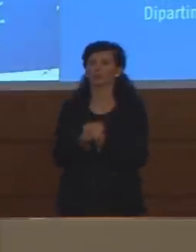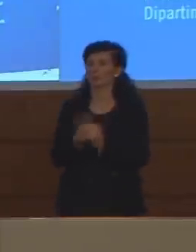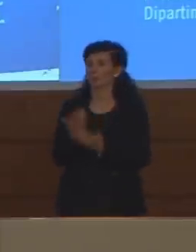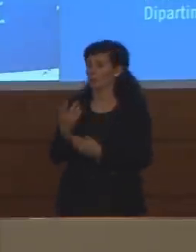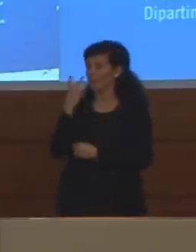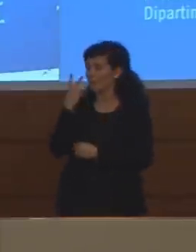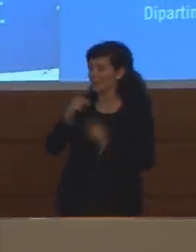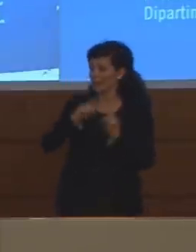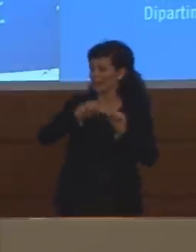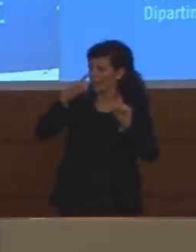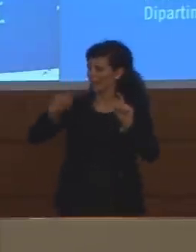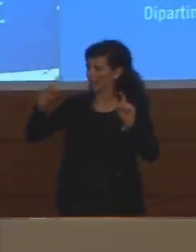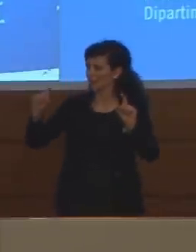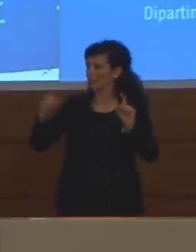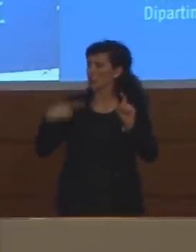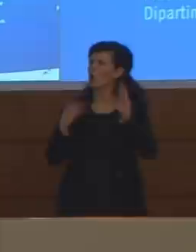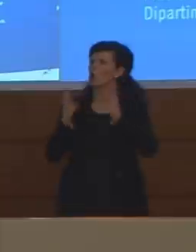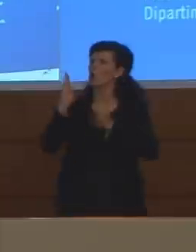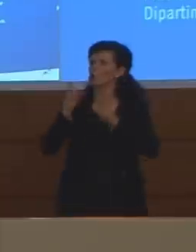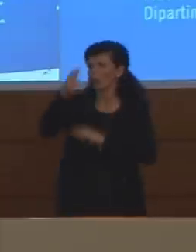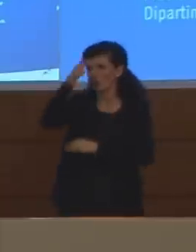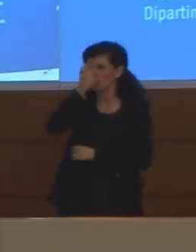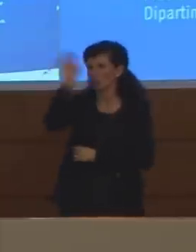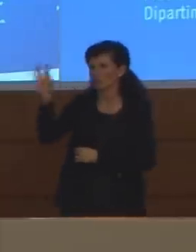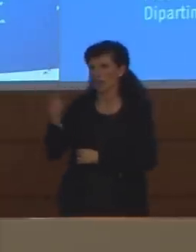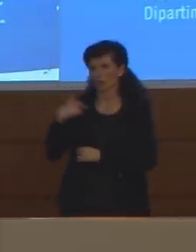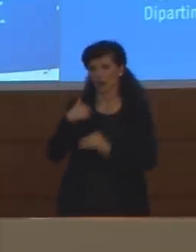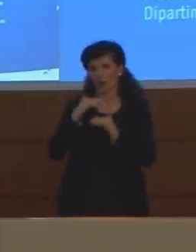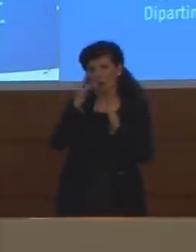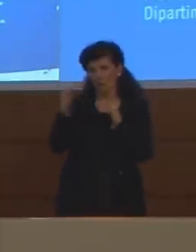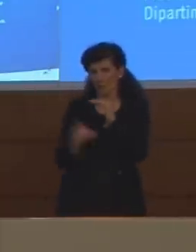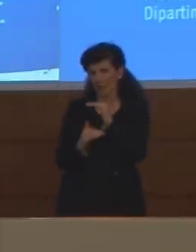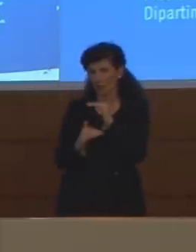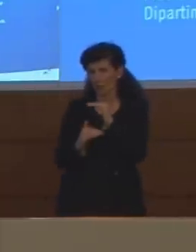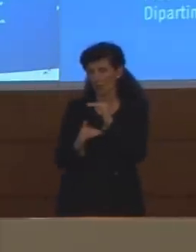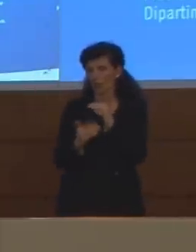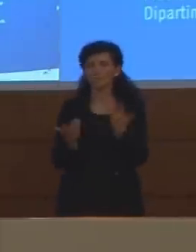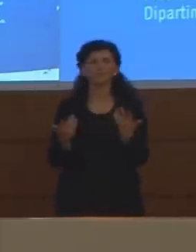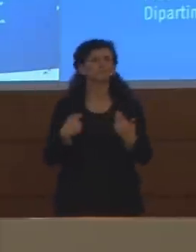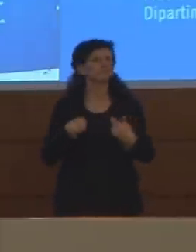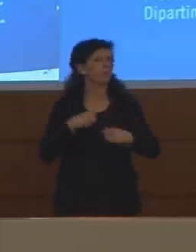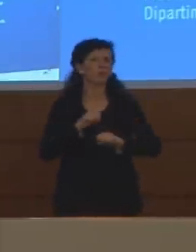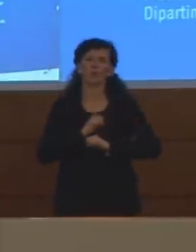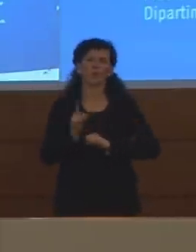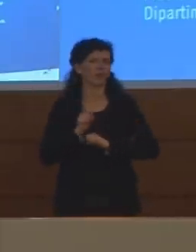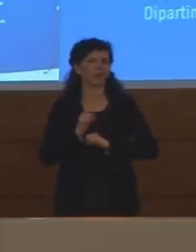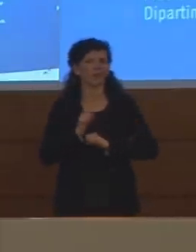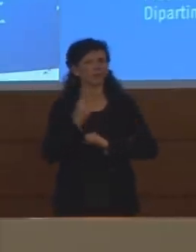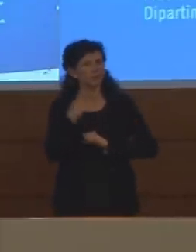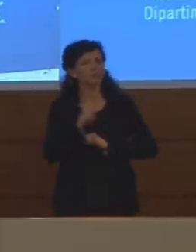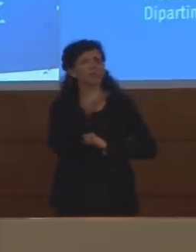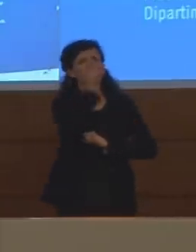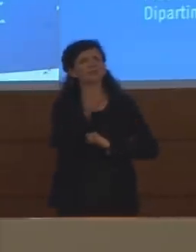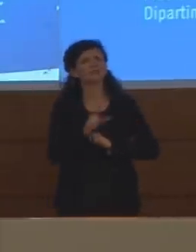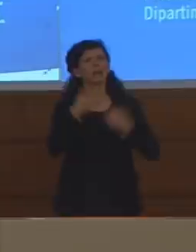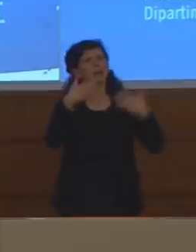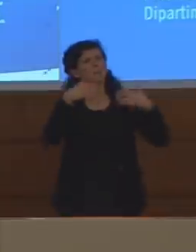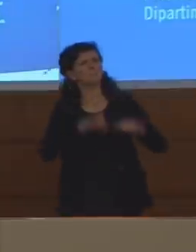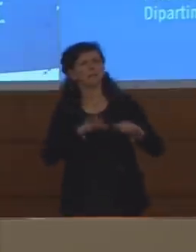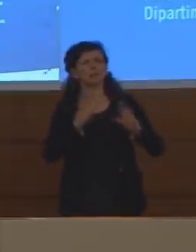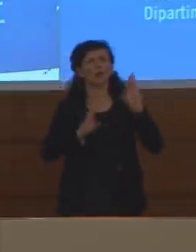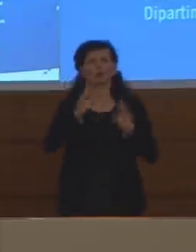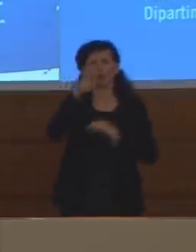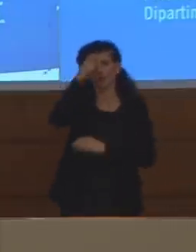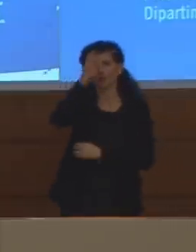credo che possiamo dire questo. La nostra curva è una curva